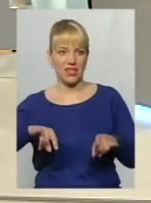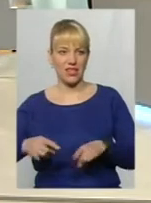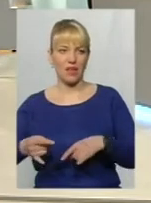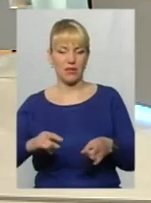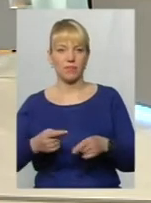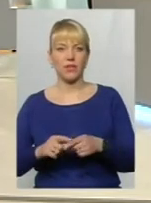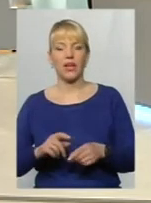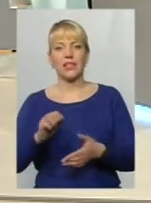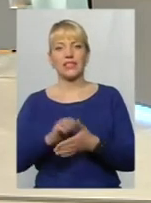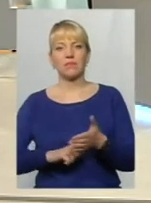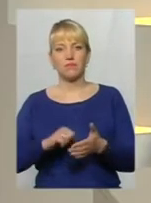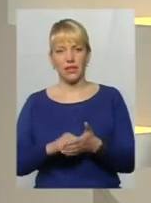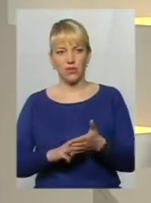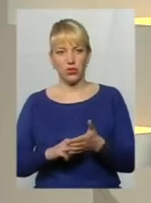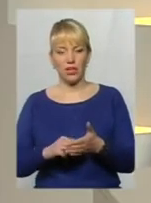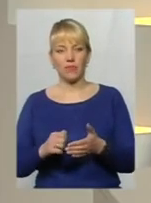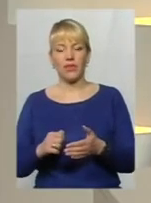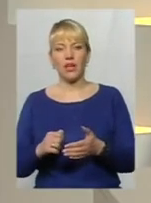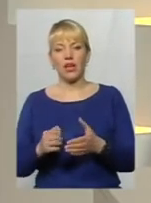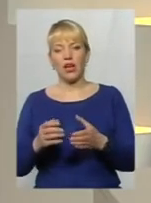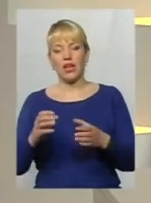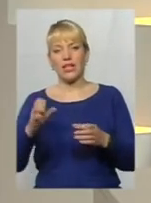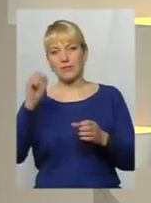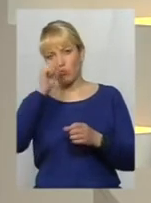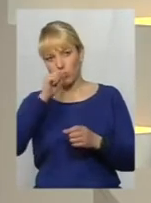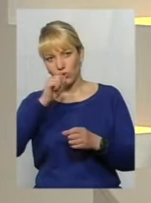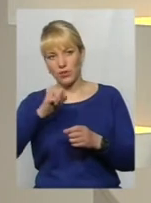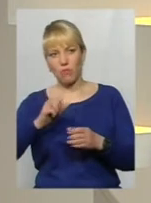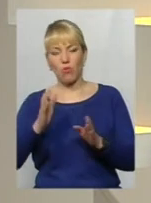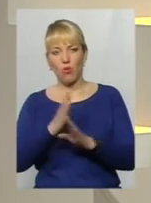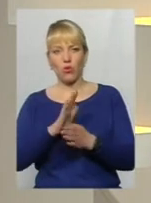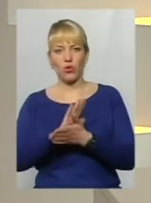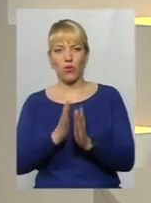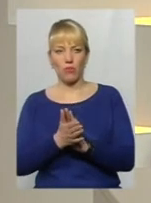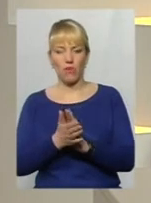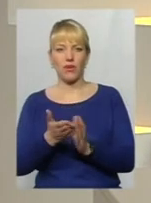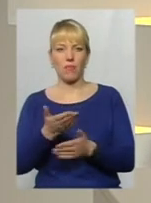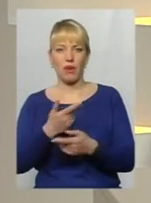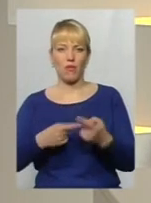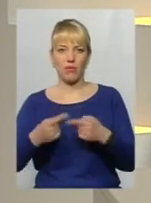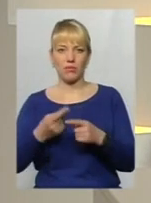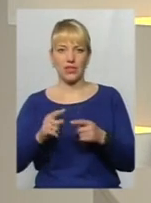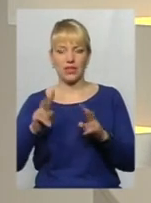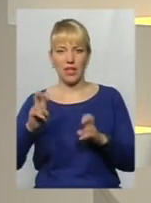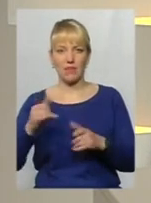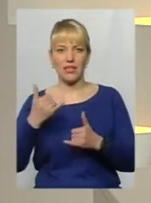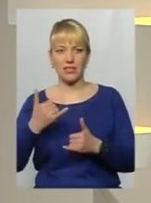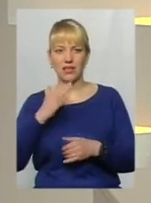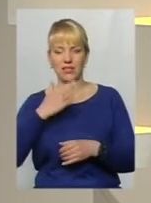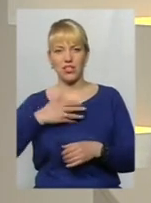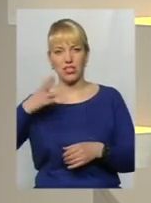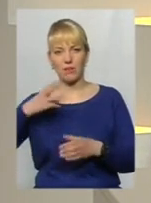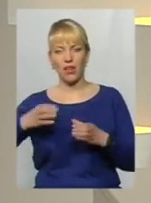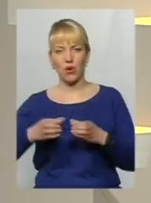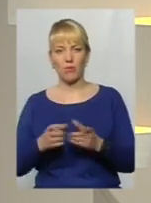З приводу саме замерзання погодних умов ми повернемось до цієї теми. А зараз наша знімальна група